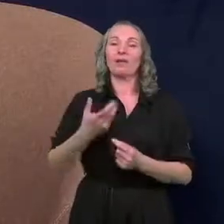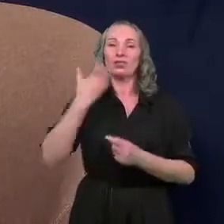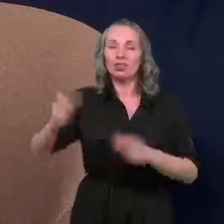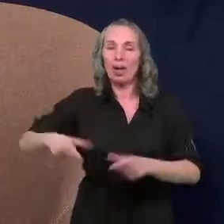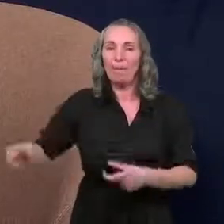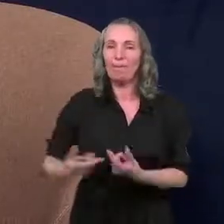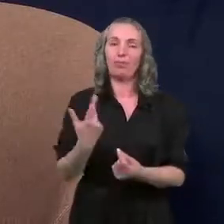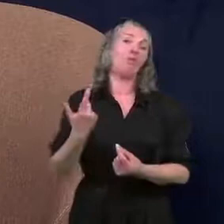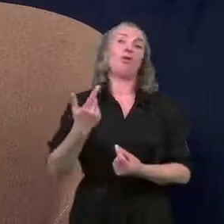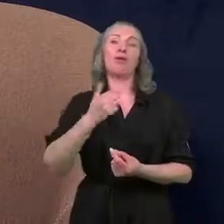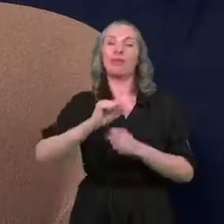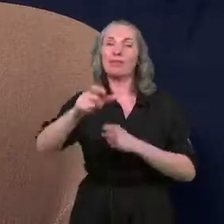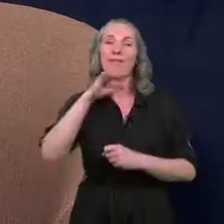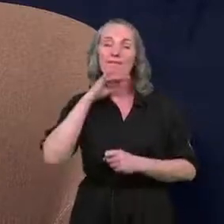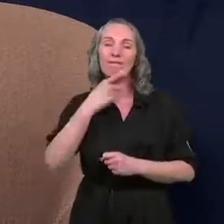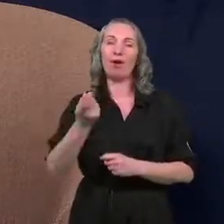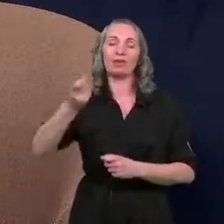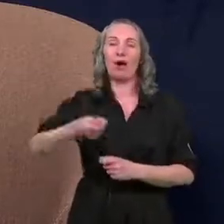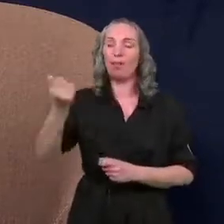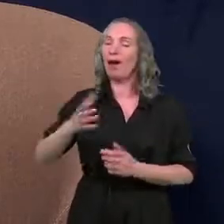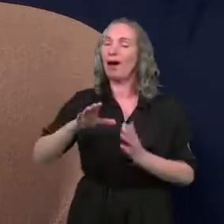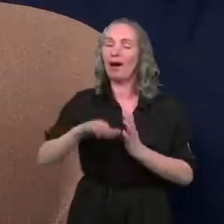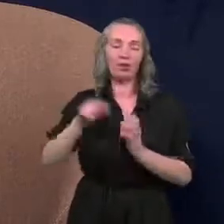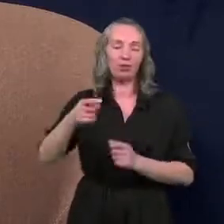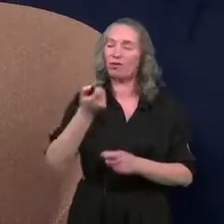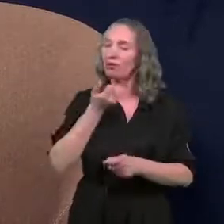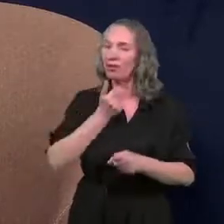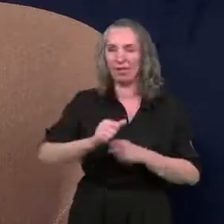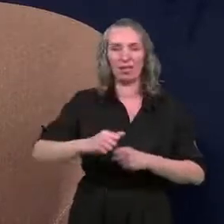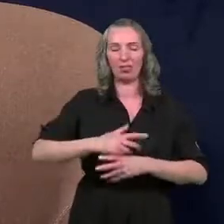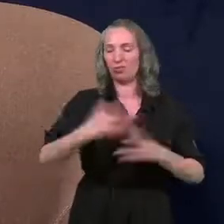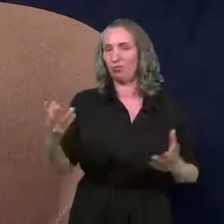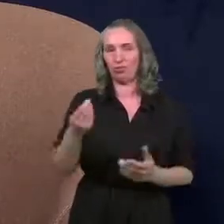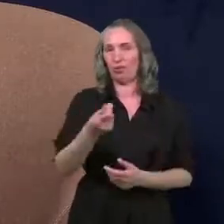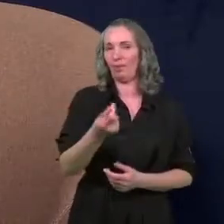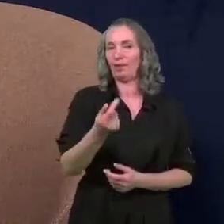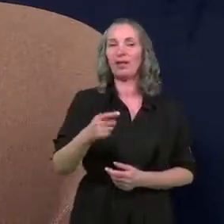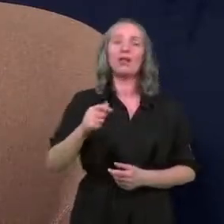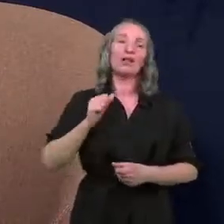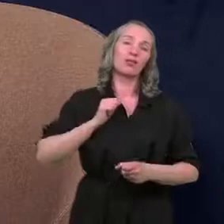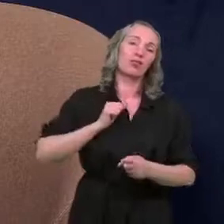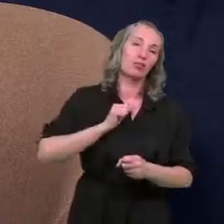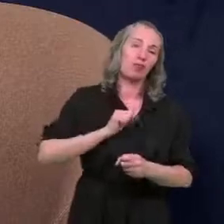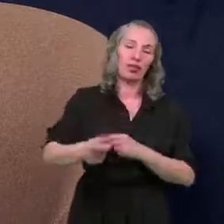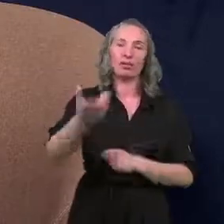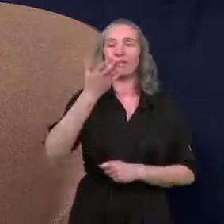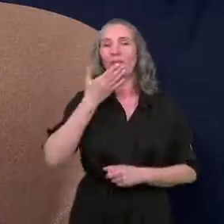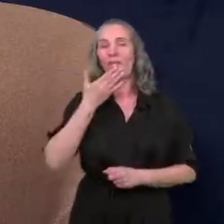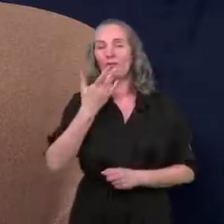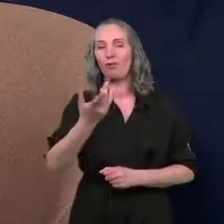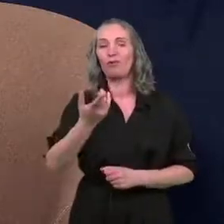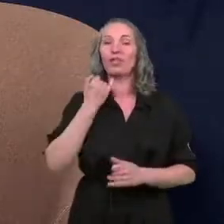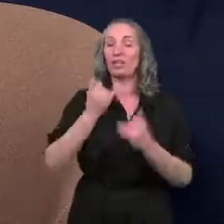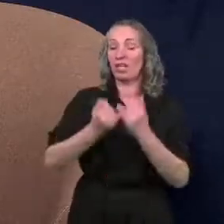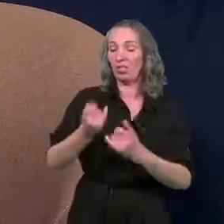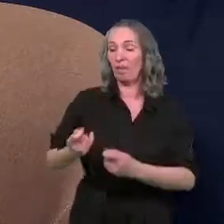światło, jest woda, ale to naprawdę nie są olbrzymie kwoty. I jest populizmem mówienie to, że